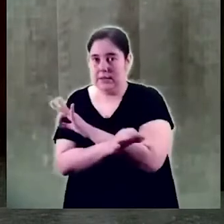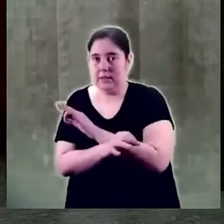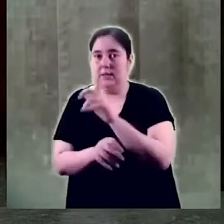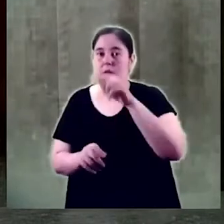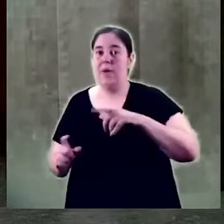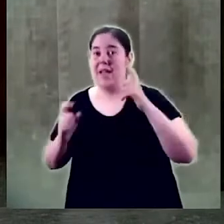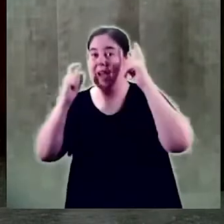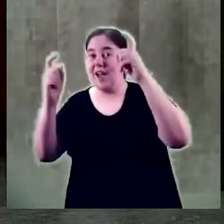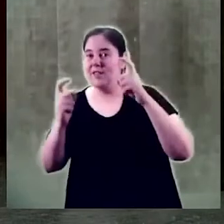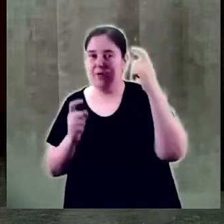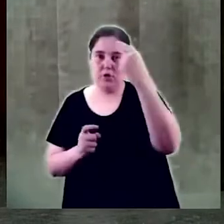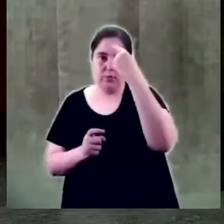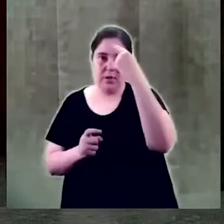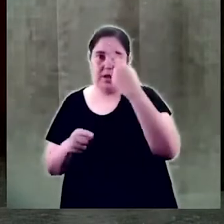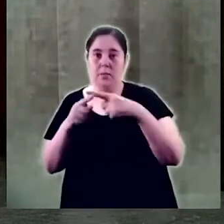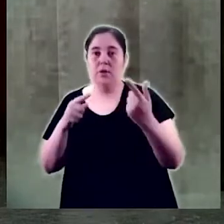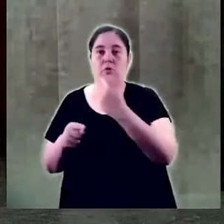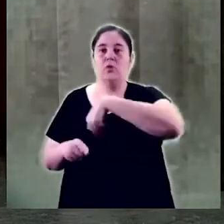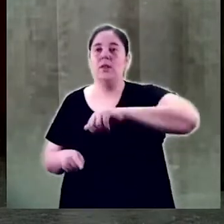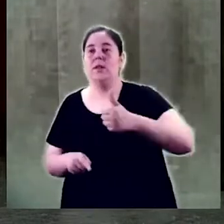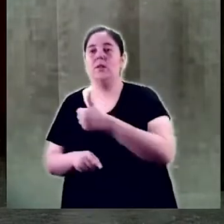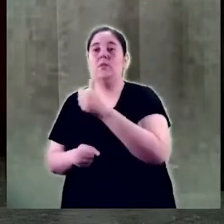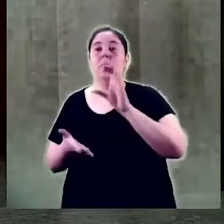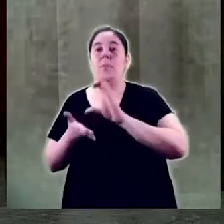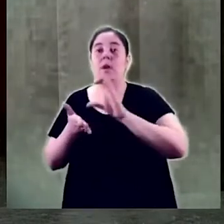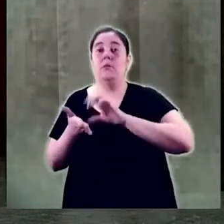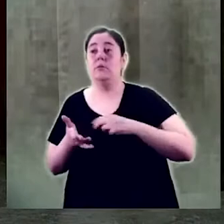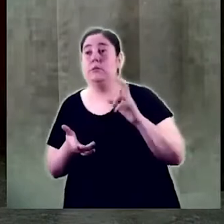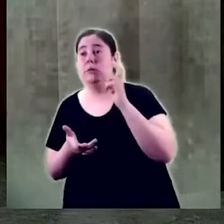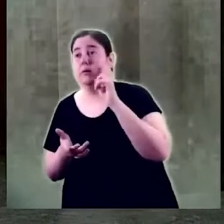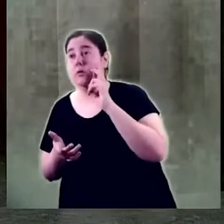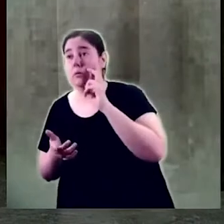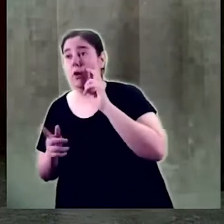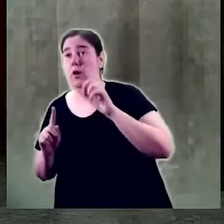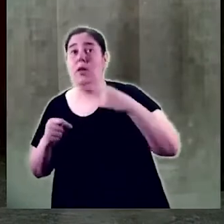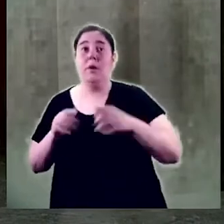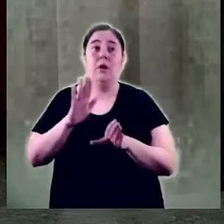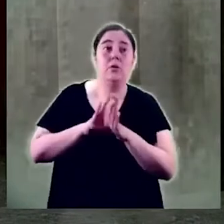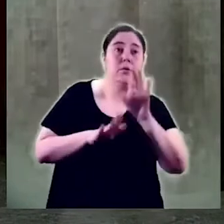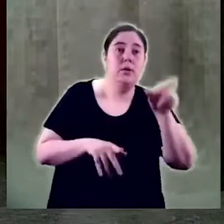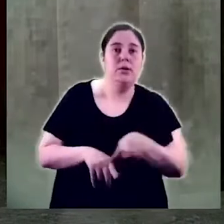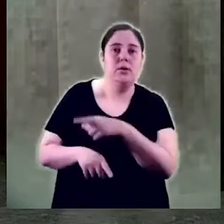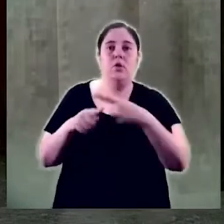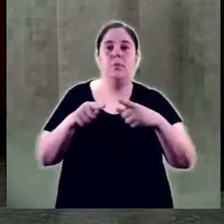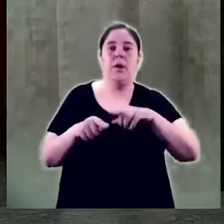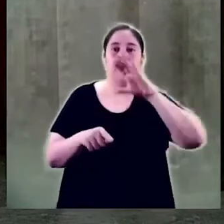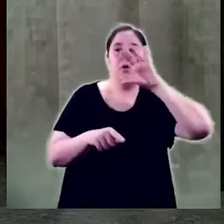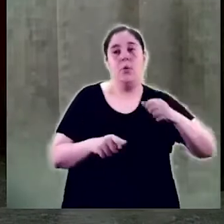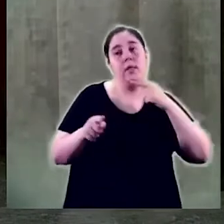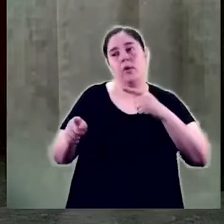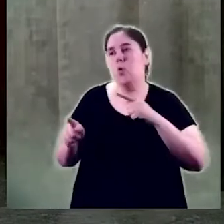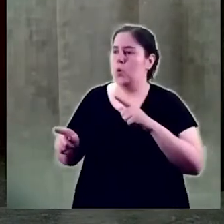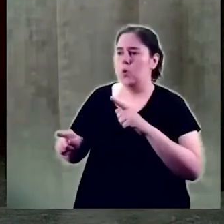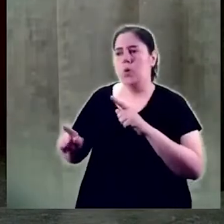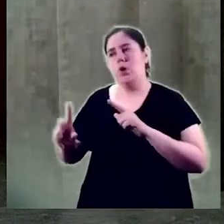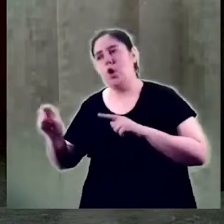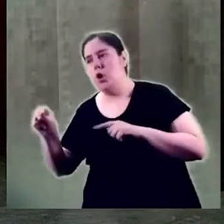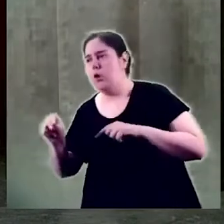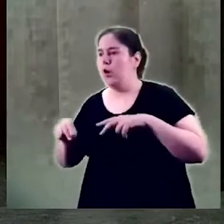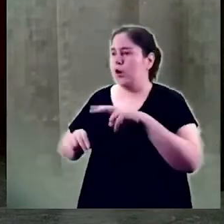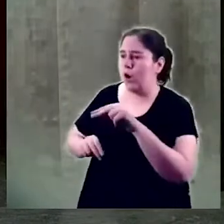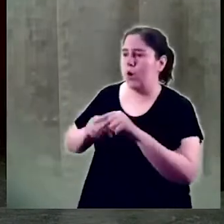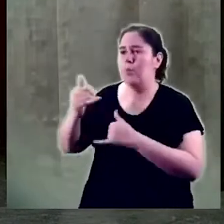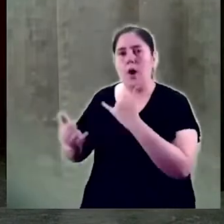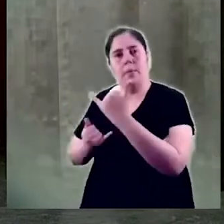primer curs amb la por que el grau no tirés endavant per culpa de les traves que estava posant el govern a la seva oficialització. Així